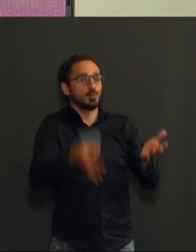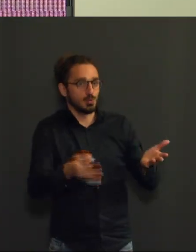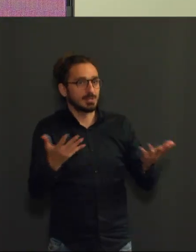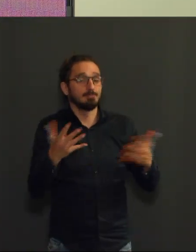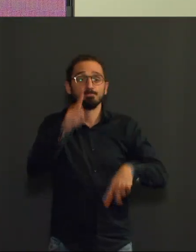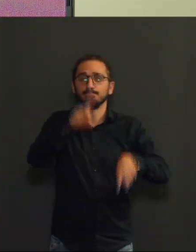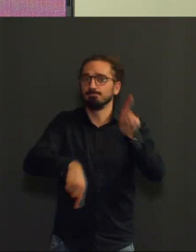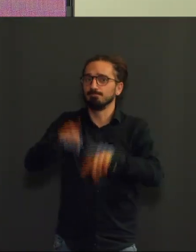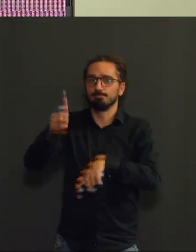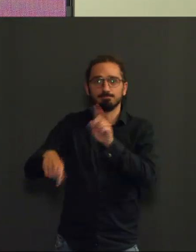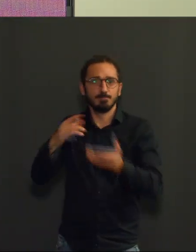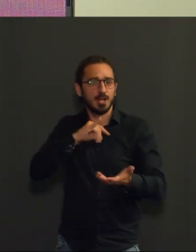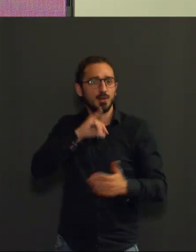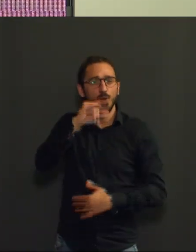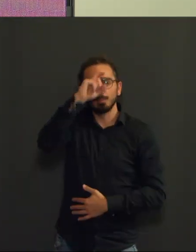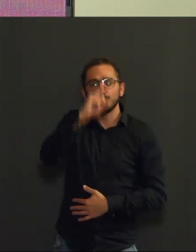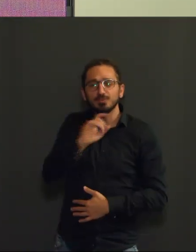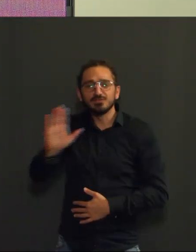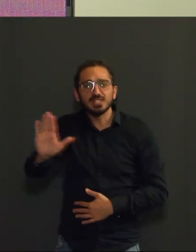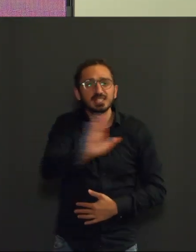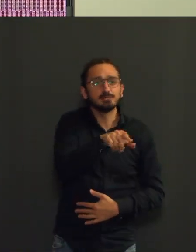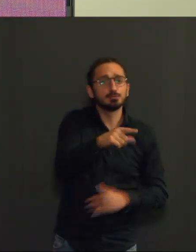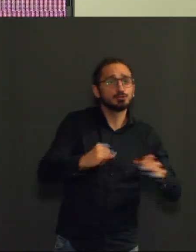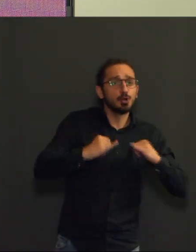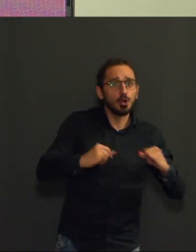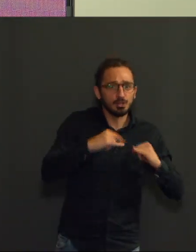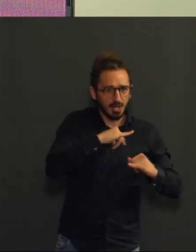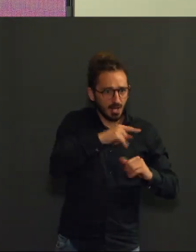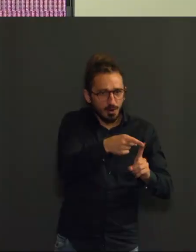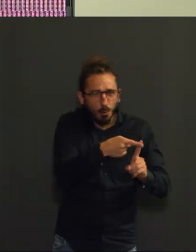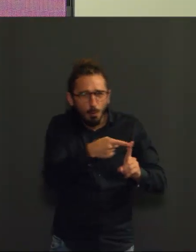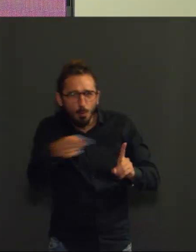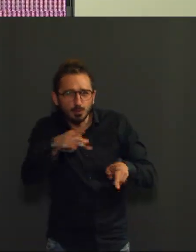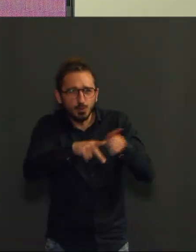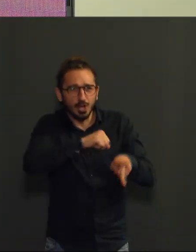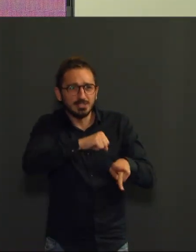une population plus jeune avec des séjours plus prolongés, les admissions qui